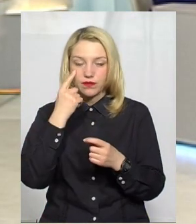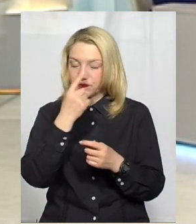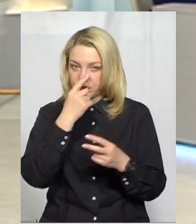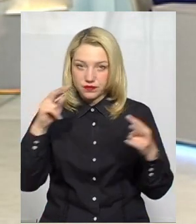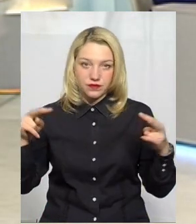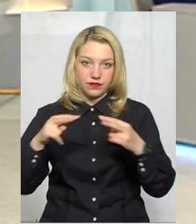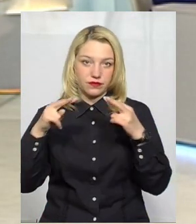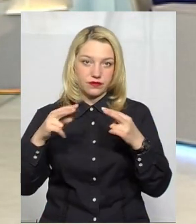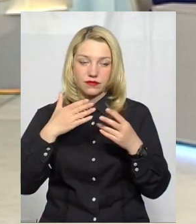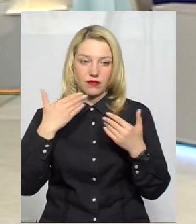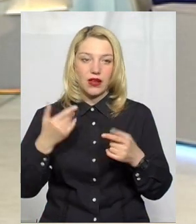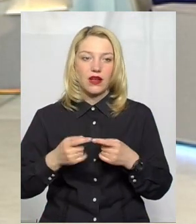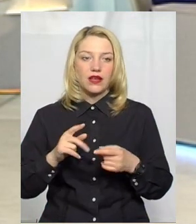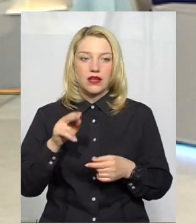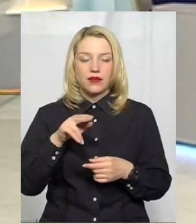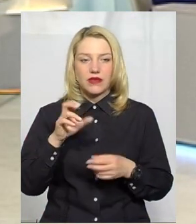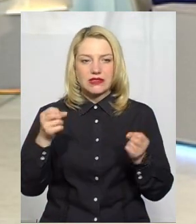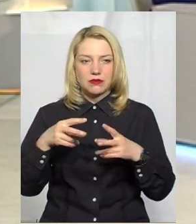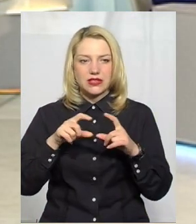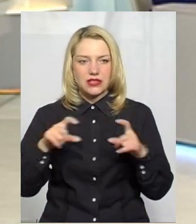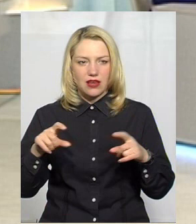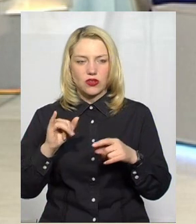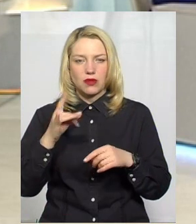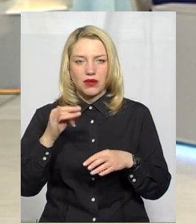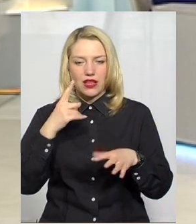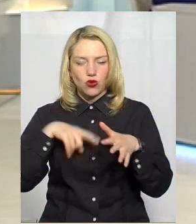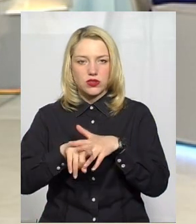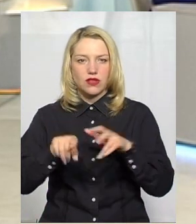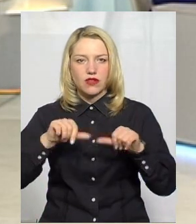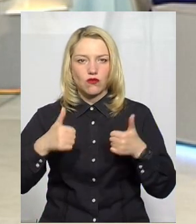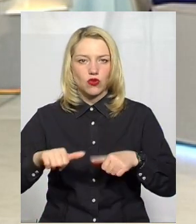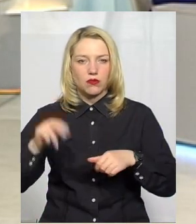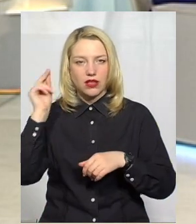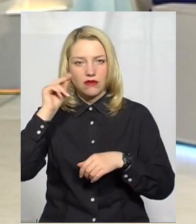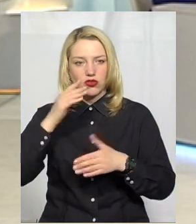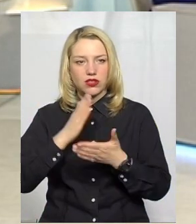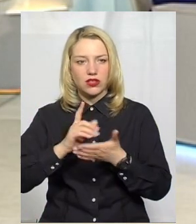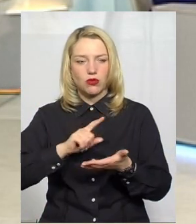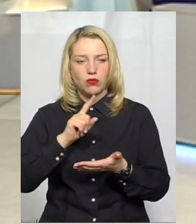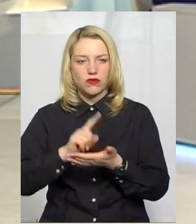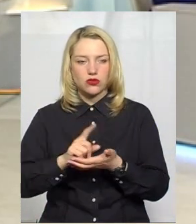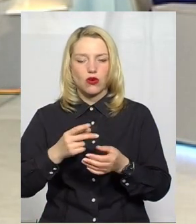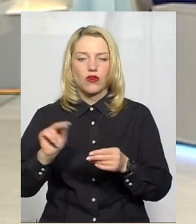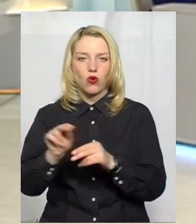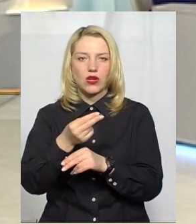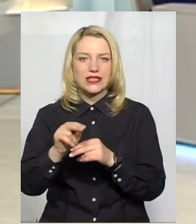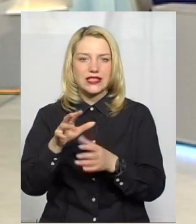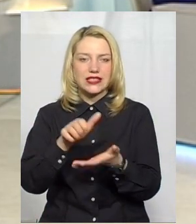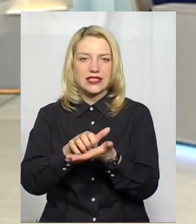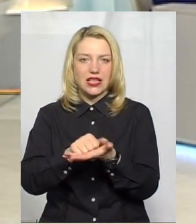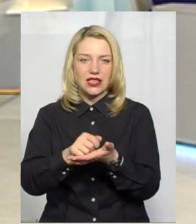компоненту в спецзакладах, він є обов'язково і при інклюзивній формі навчання, він є обов'язково корекційні заняття,